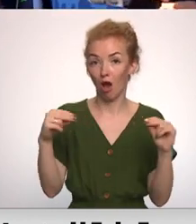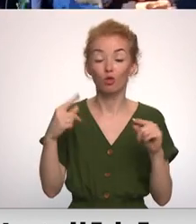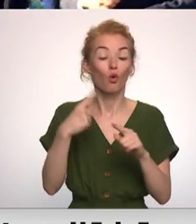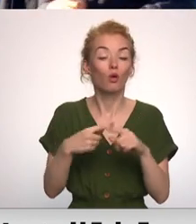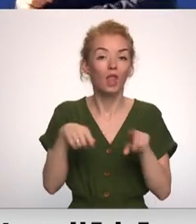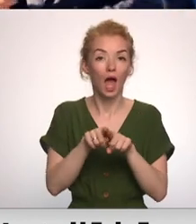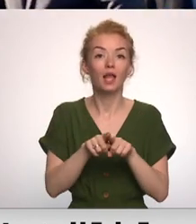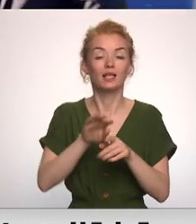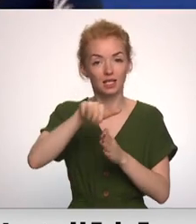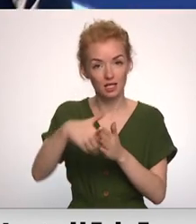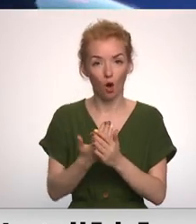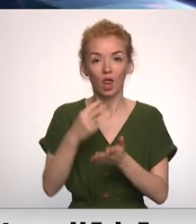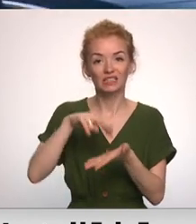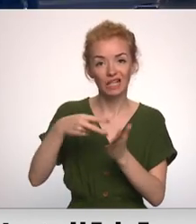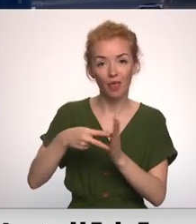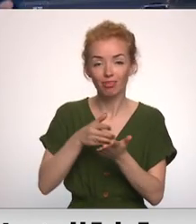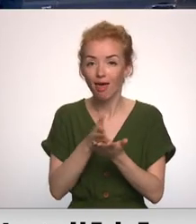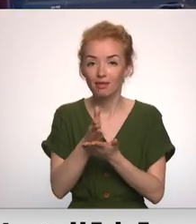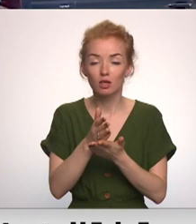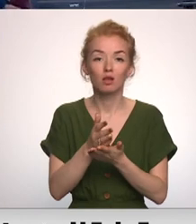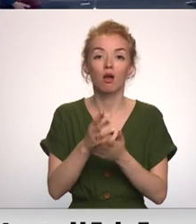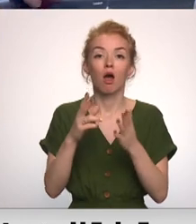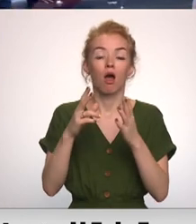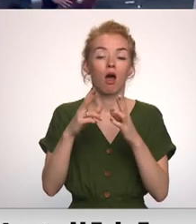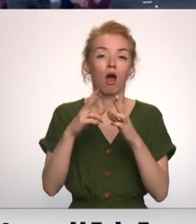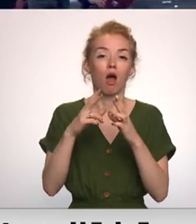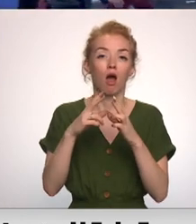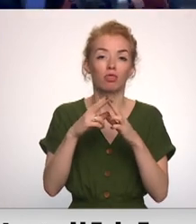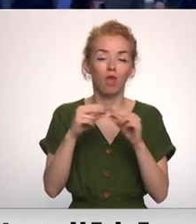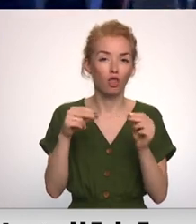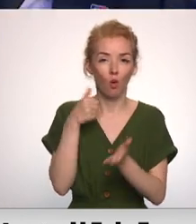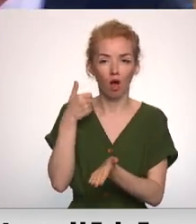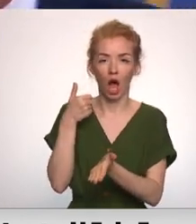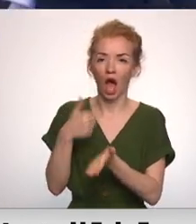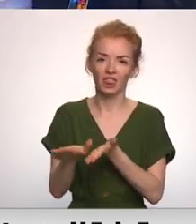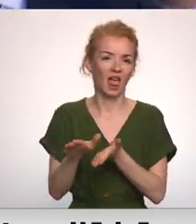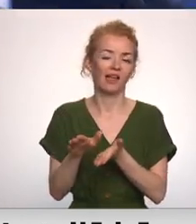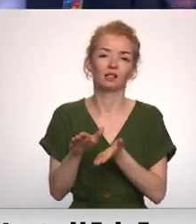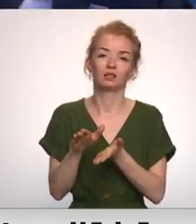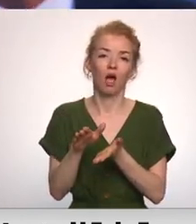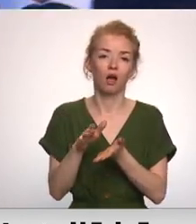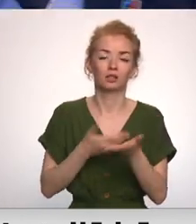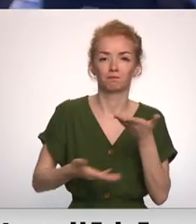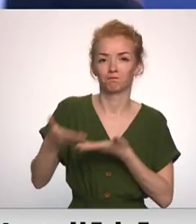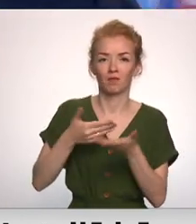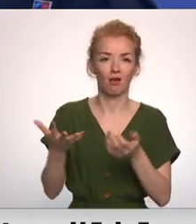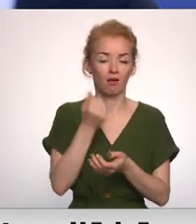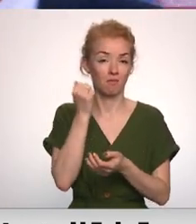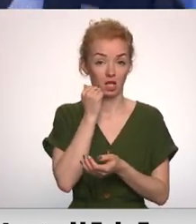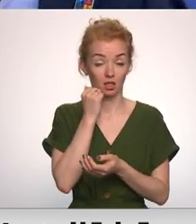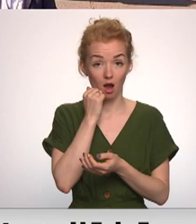arī šī jaunā NATO stratēģija, kurā tad alians ir atreikusies pēc būtības no jebkādām ilūzijām par partnerību ar Maskavu.